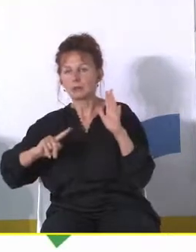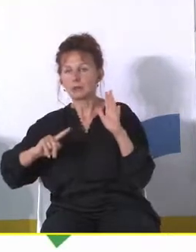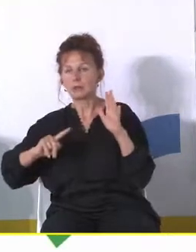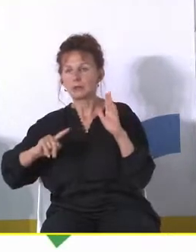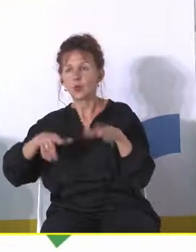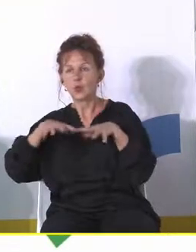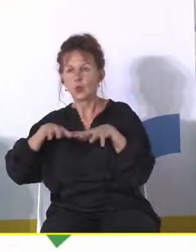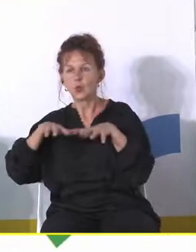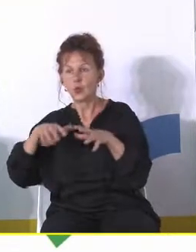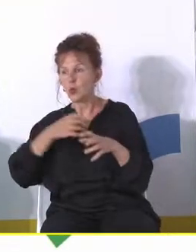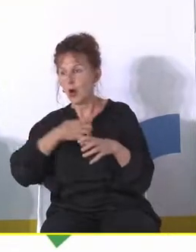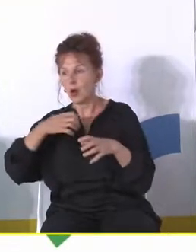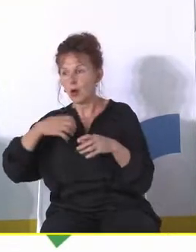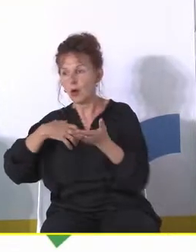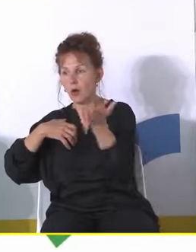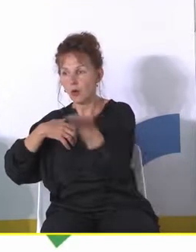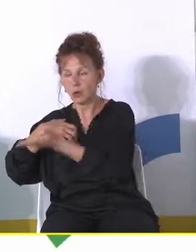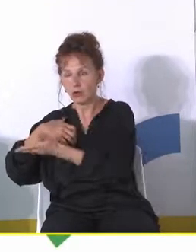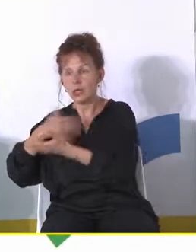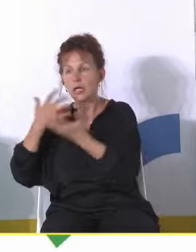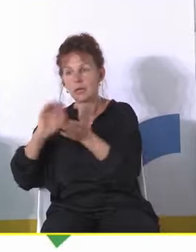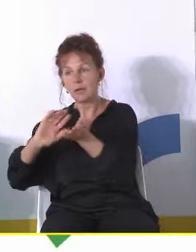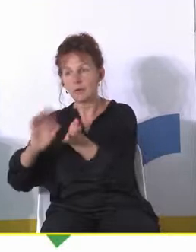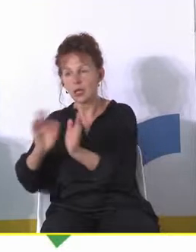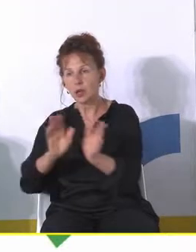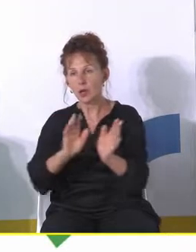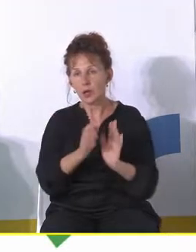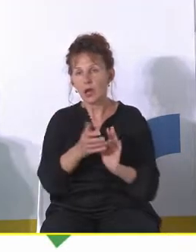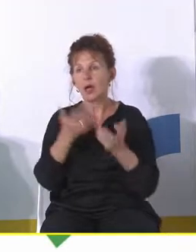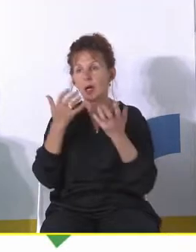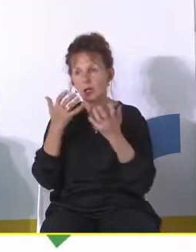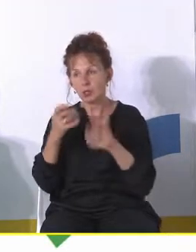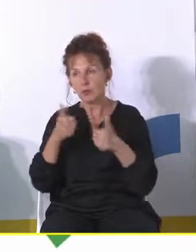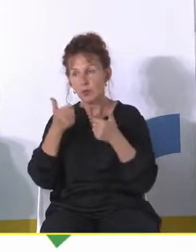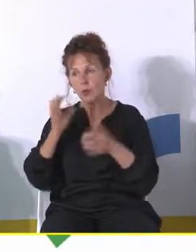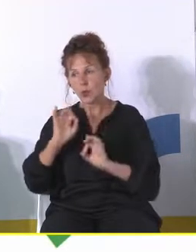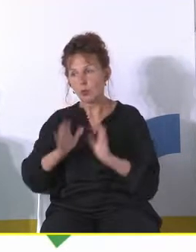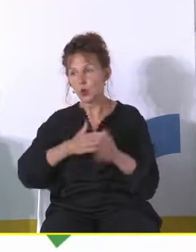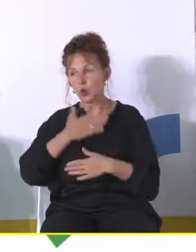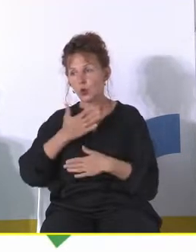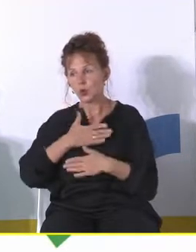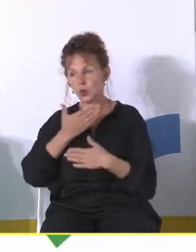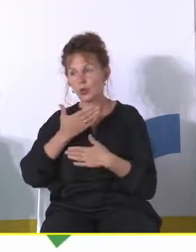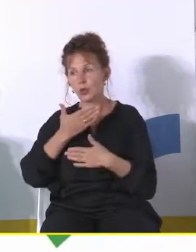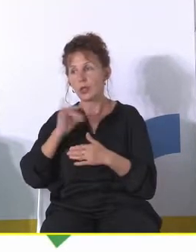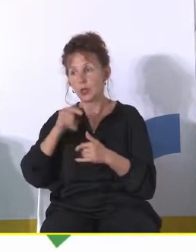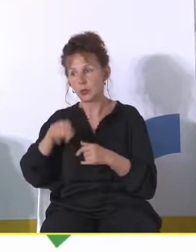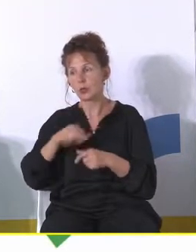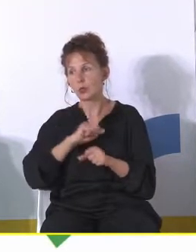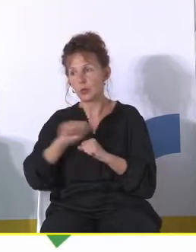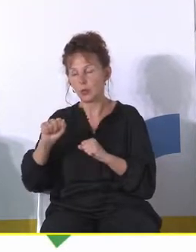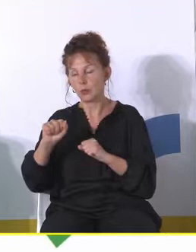sporo gości którymi chcemy się zaopiekować co do których chcemy żeby dobrze się czuli kiedy tu są